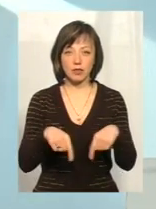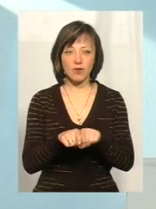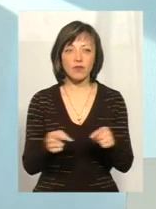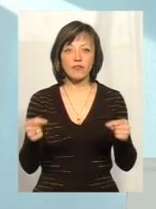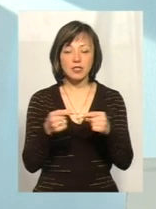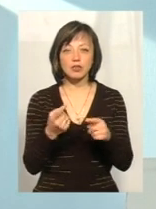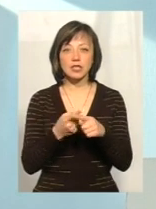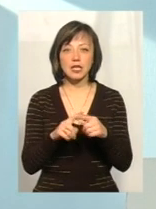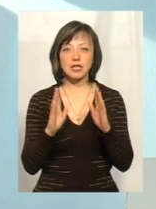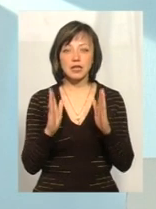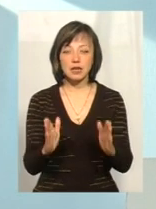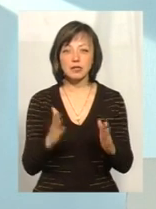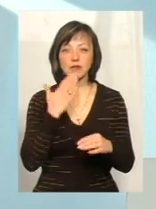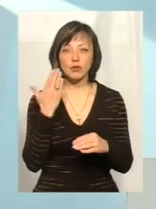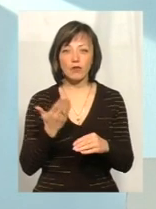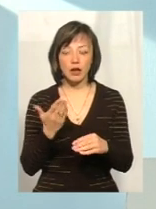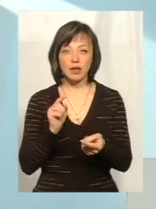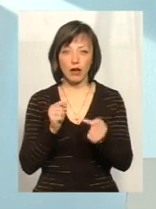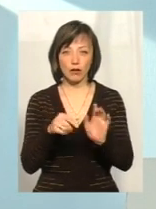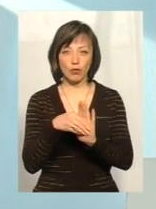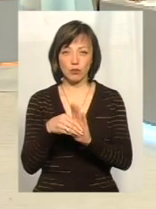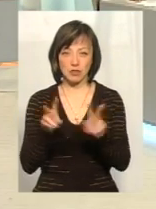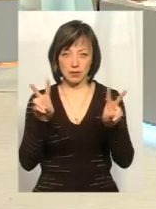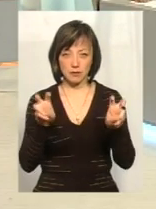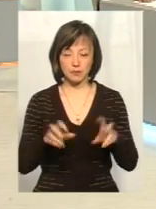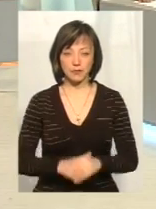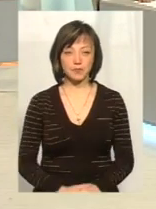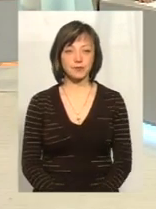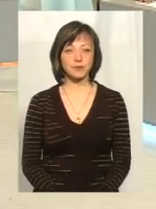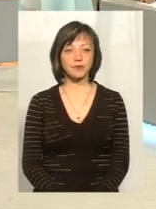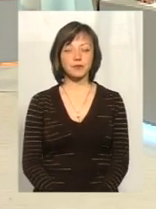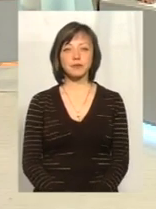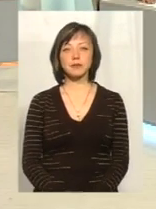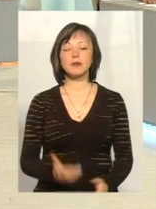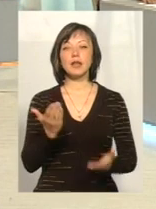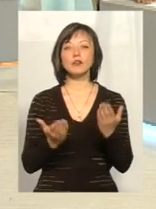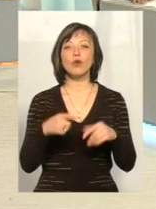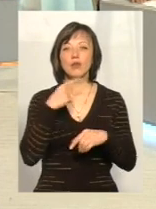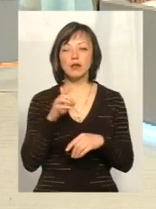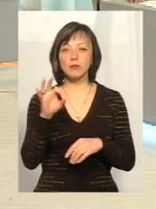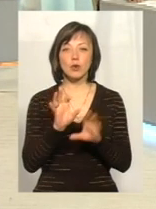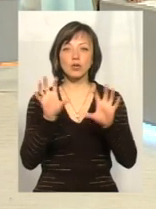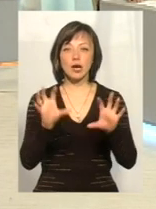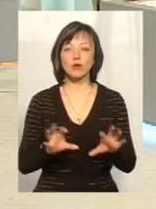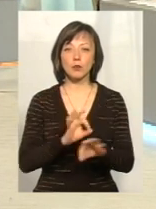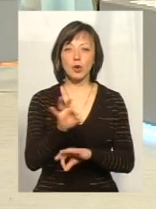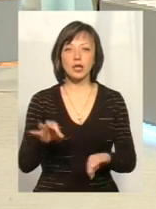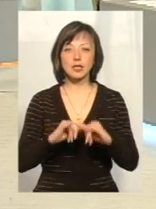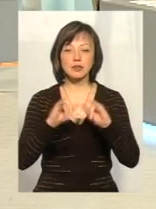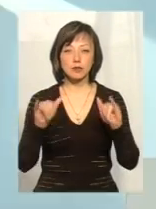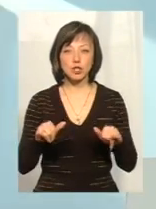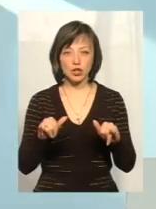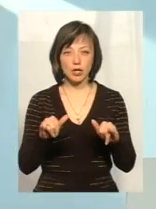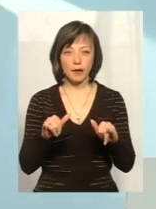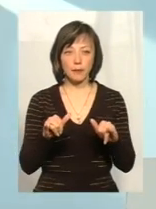визначили, що це тільки мають звітуватися антикорупційні. Ну, якщо говорити про законопроект про збільшення